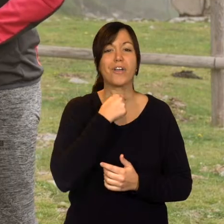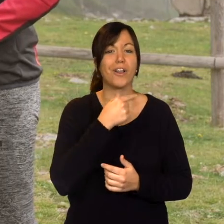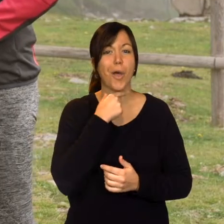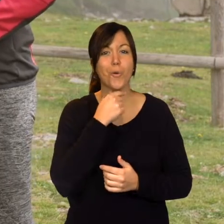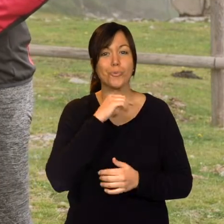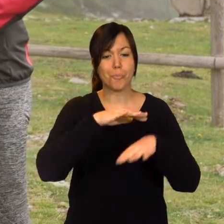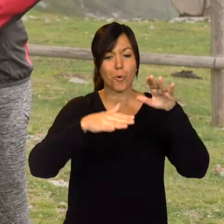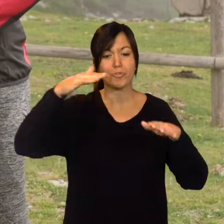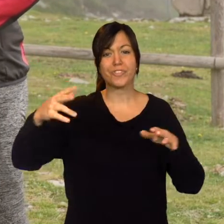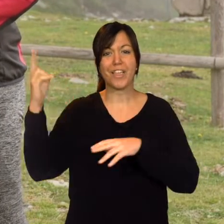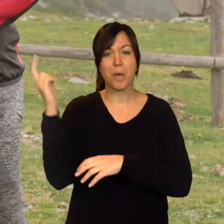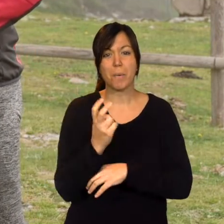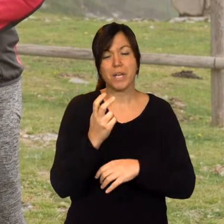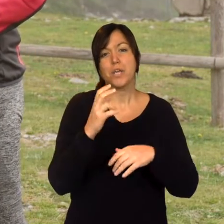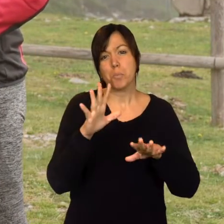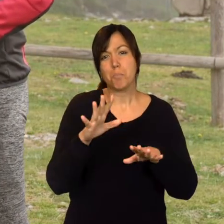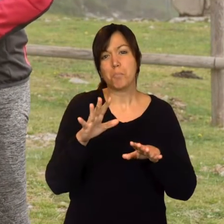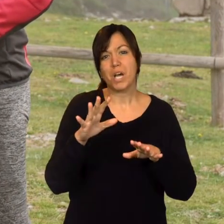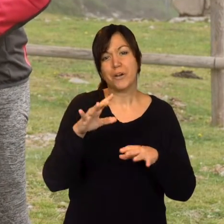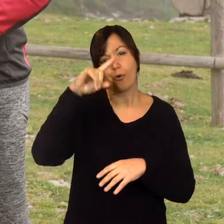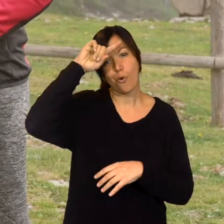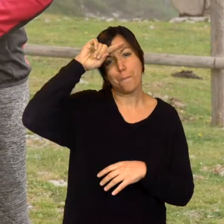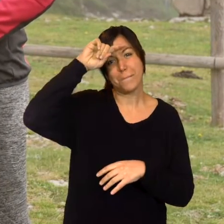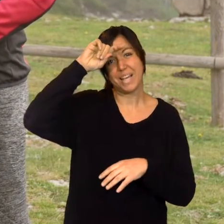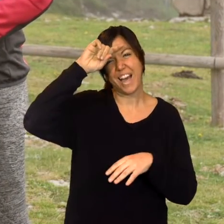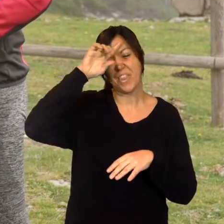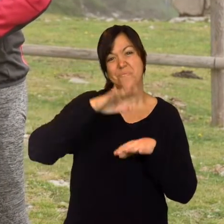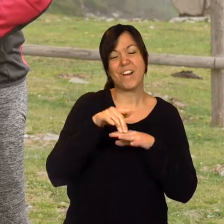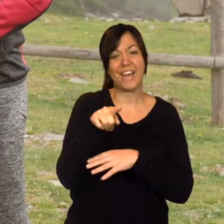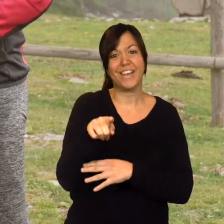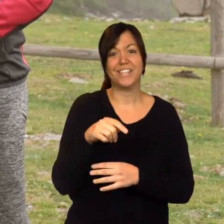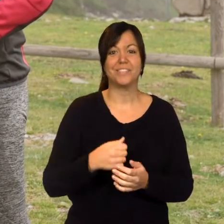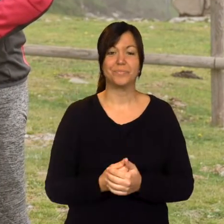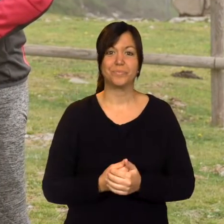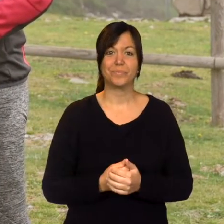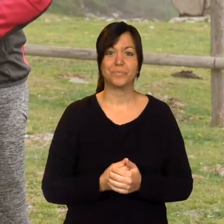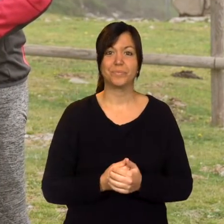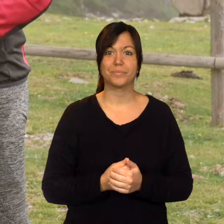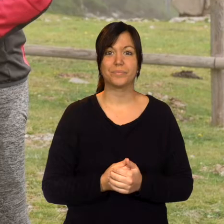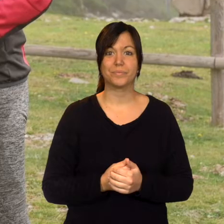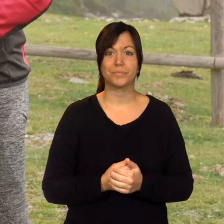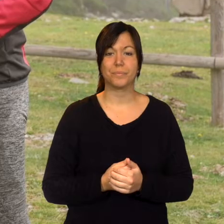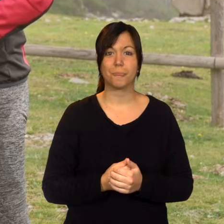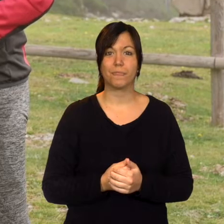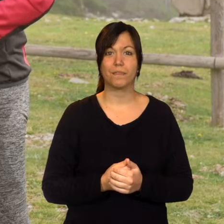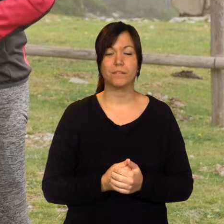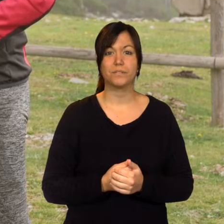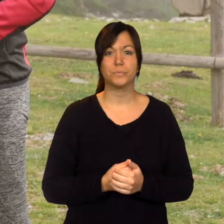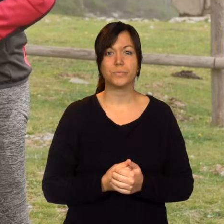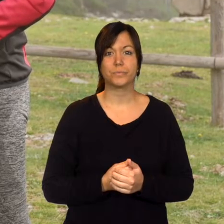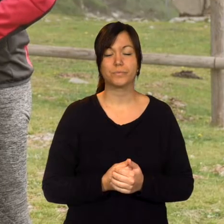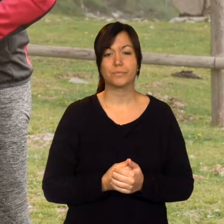Diu que li agrada venir a la muntanya, tot i que és una mica complicat per ell. Un poc, un poc, poc.